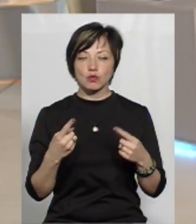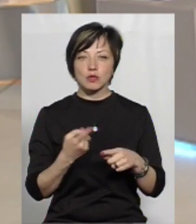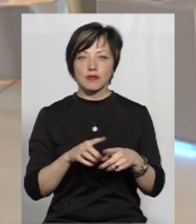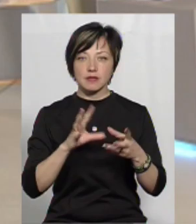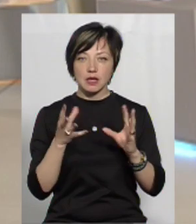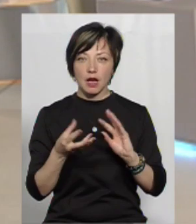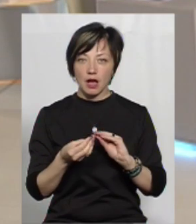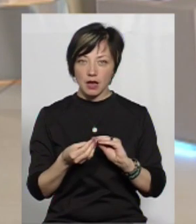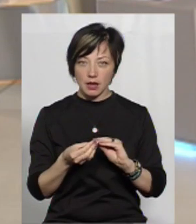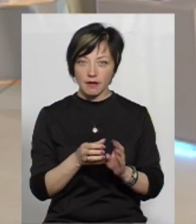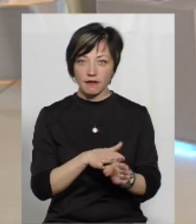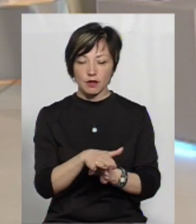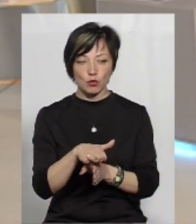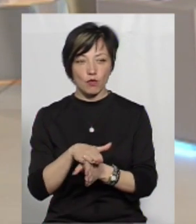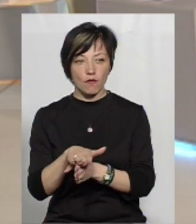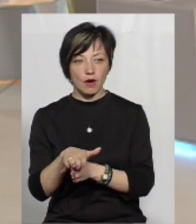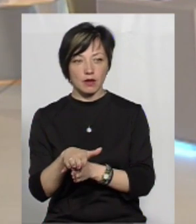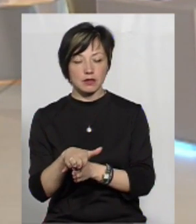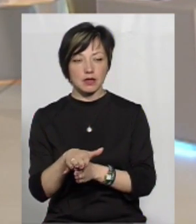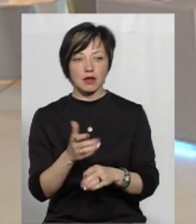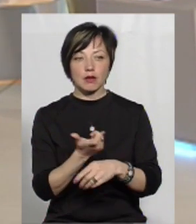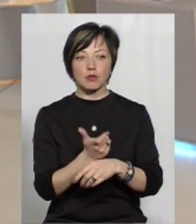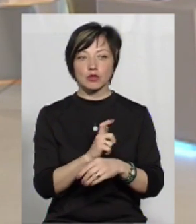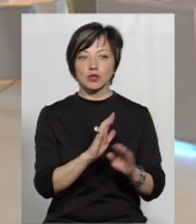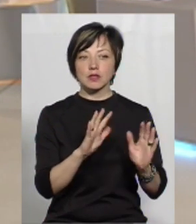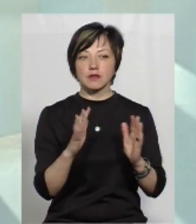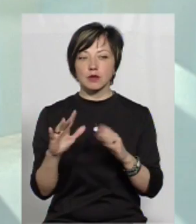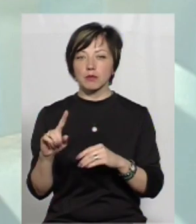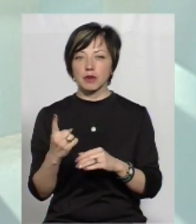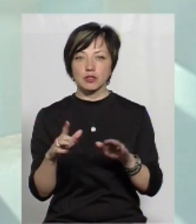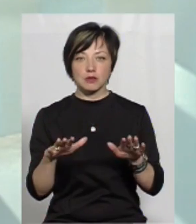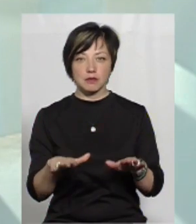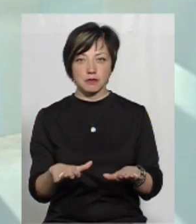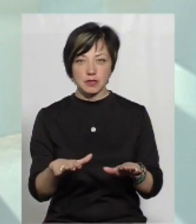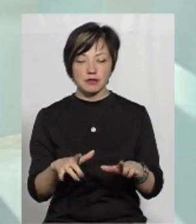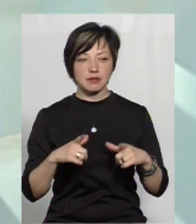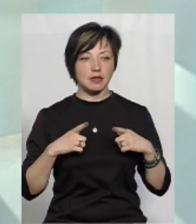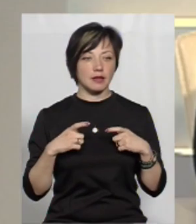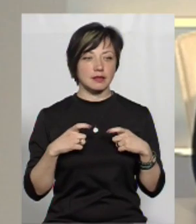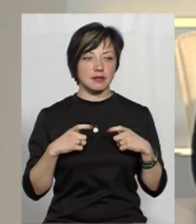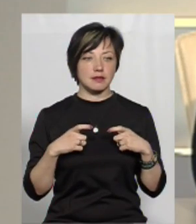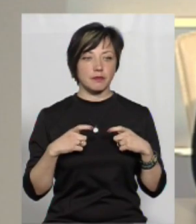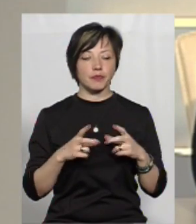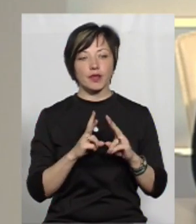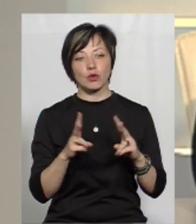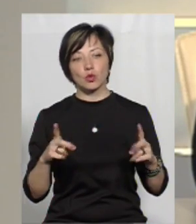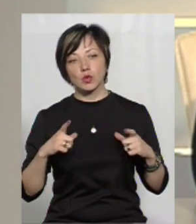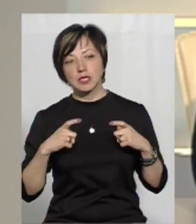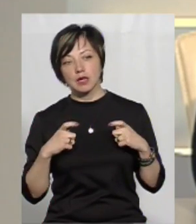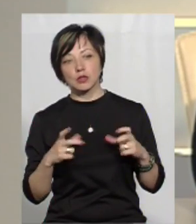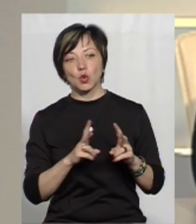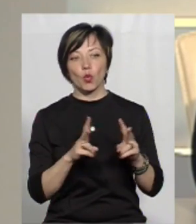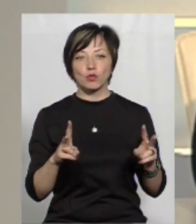це взагалі мобінг відбувається. В більшості випадків на перше місце ставлять заздрість. Хтось заздрить